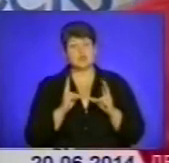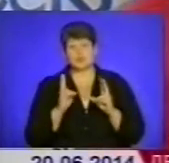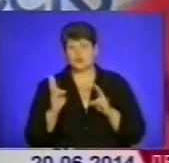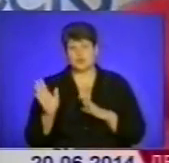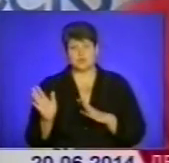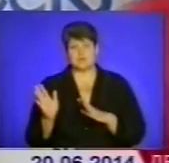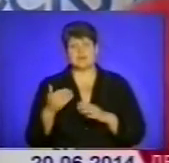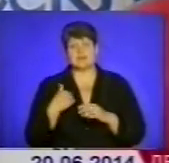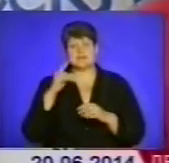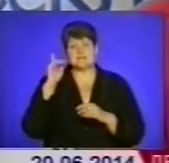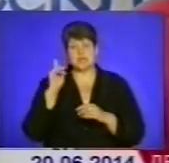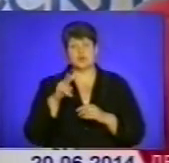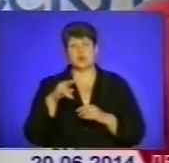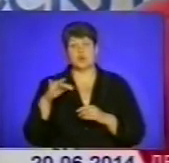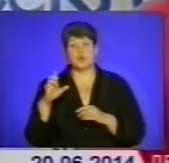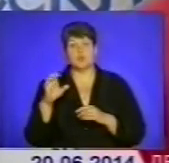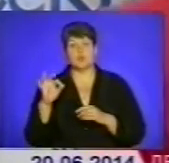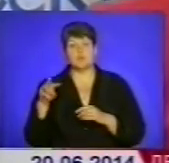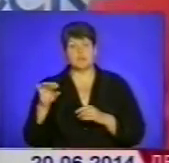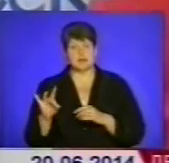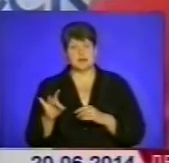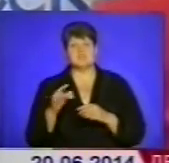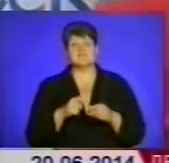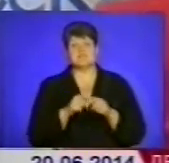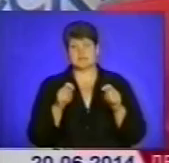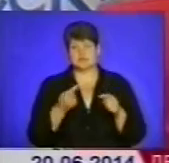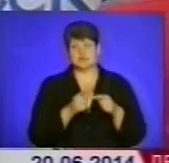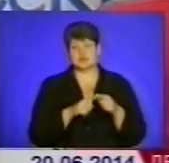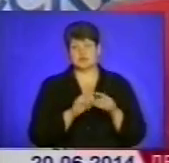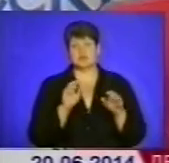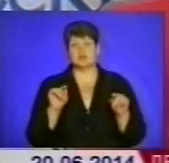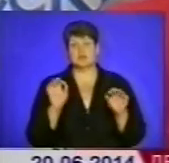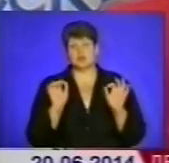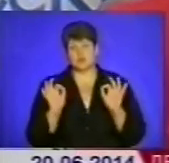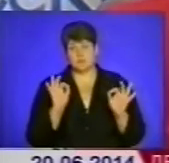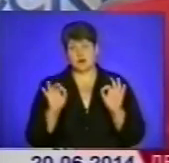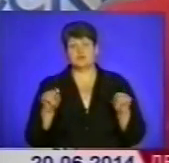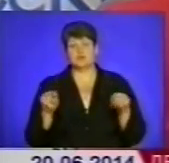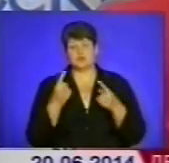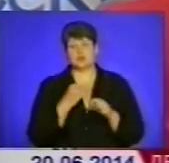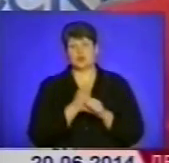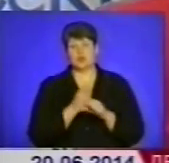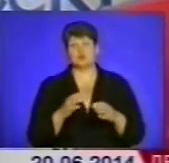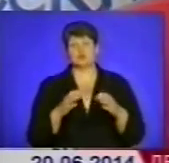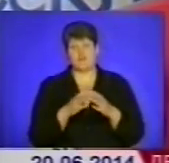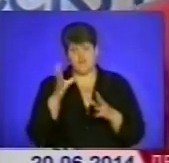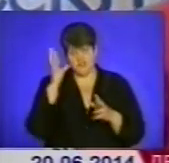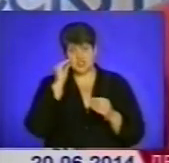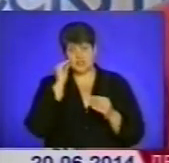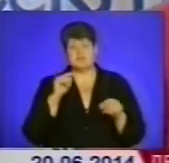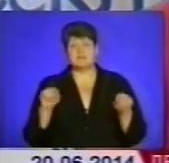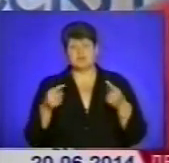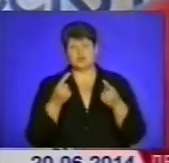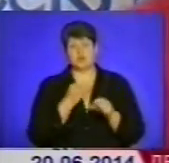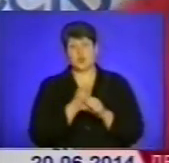я знаю, що Любомир відкритий до цього, якщо нормально створити робочу групу, так? Якщо ви вважаєте за потрібне, ви створюєте